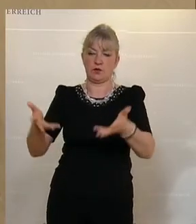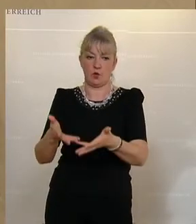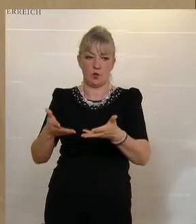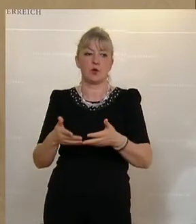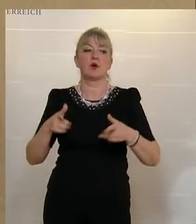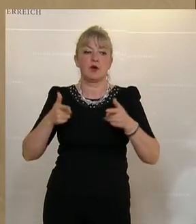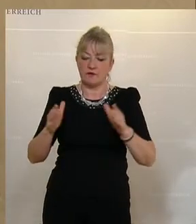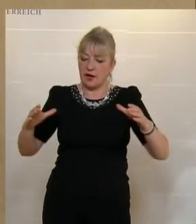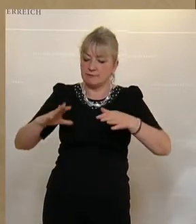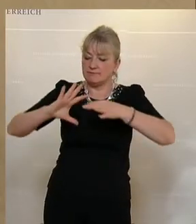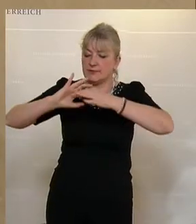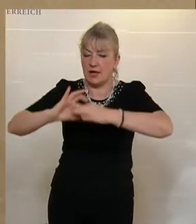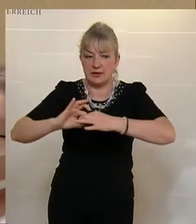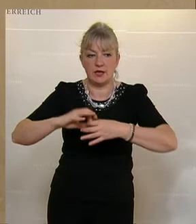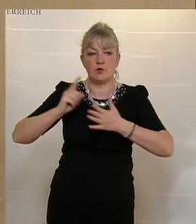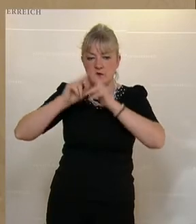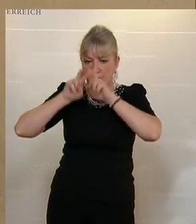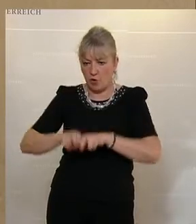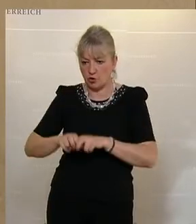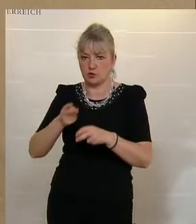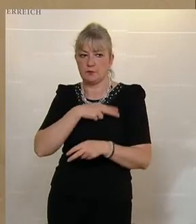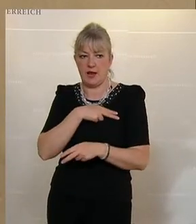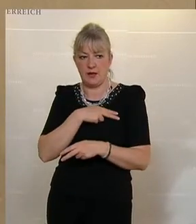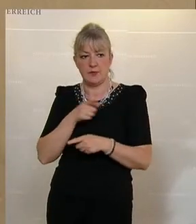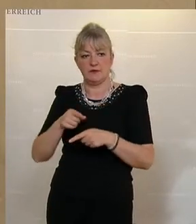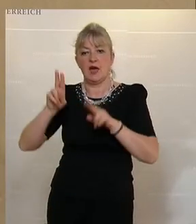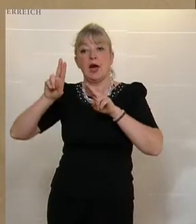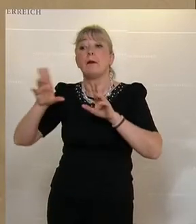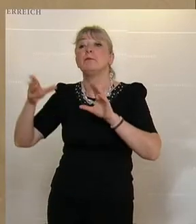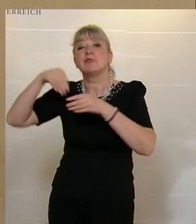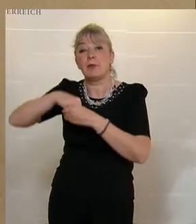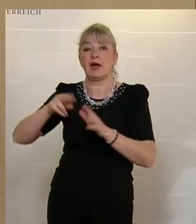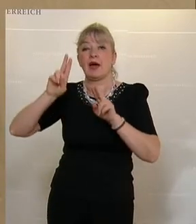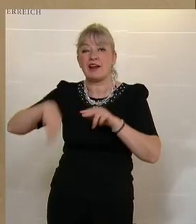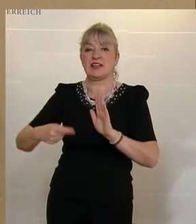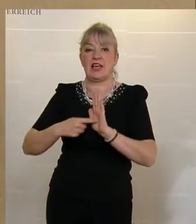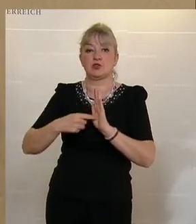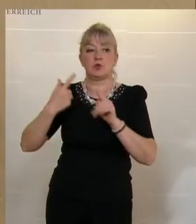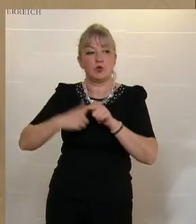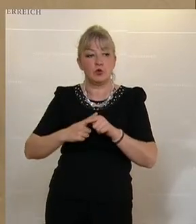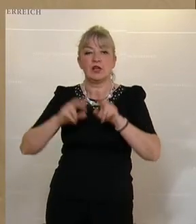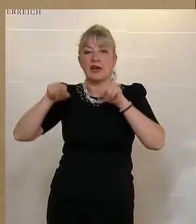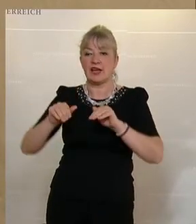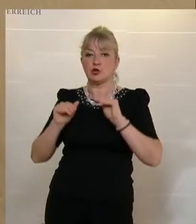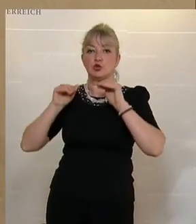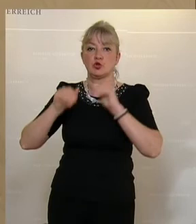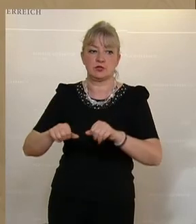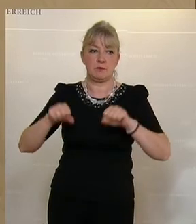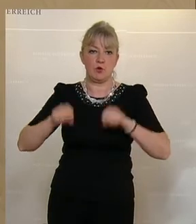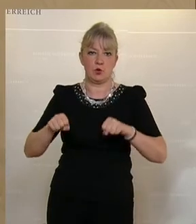in engster Anlehnung an die Forschungsprämie mit Rechtsanspruch und entsprechenden Rechtsschutzmöglichkeiten.